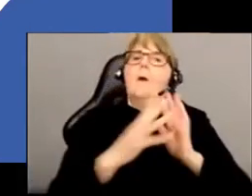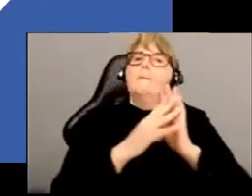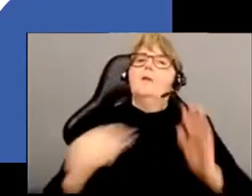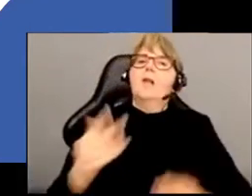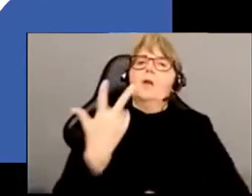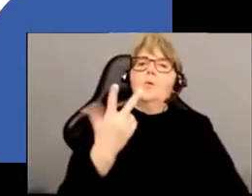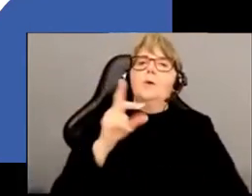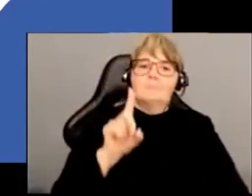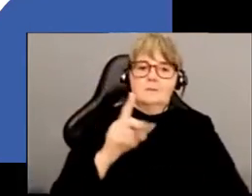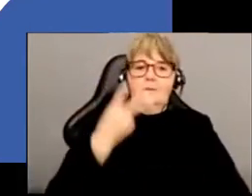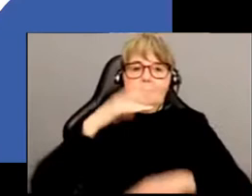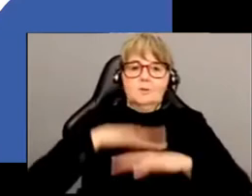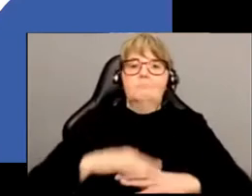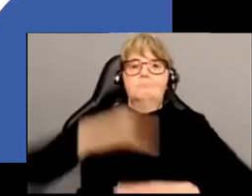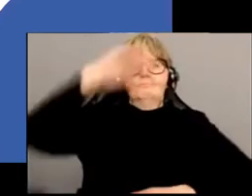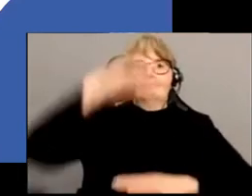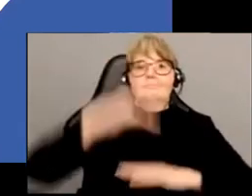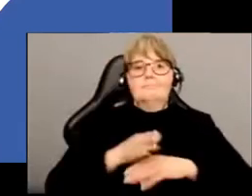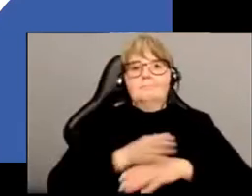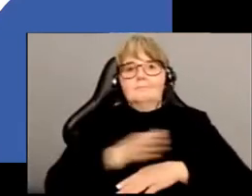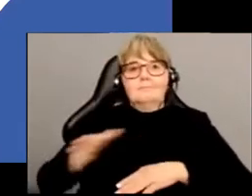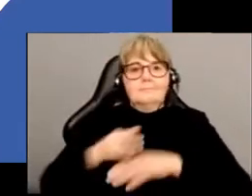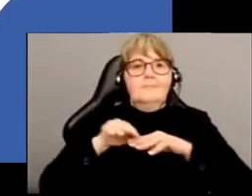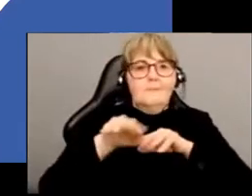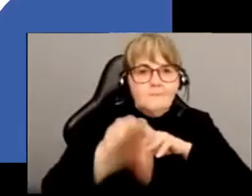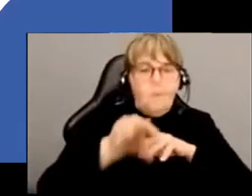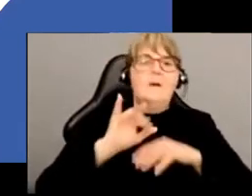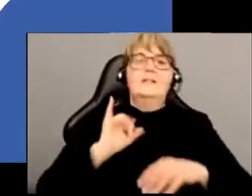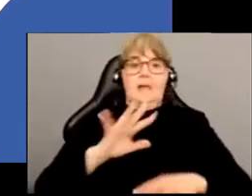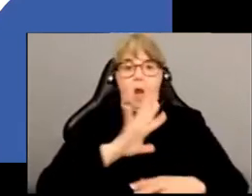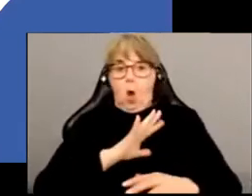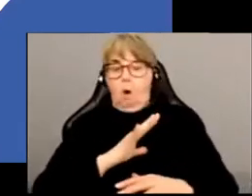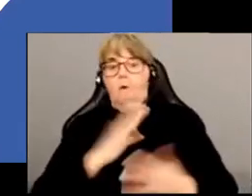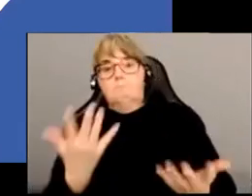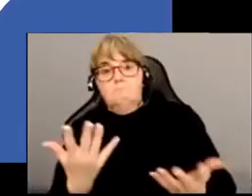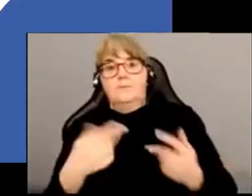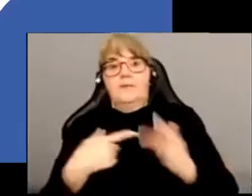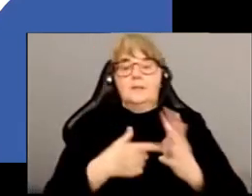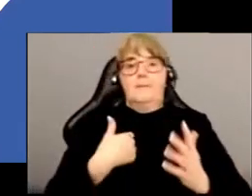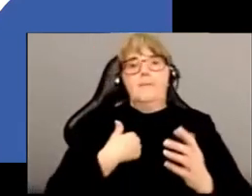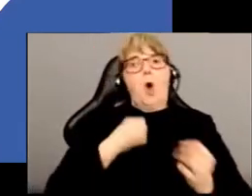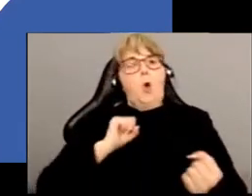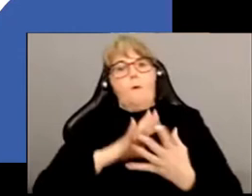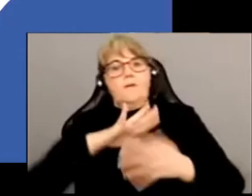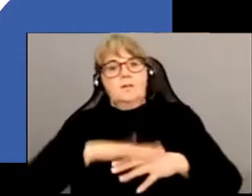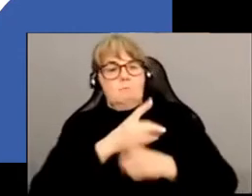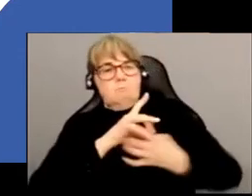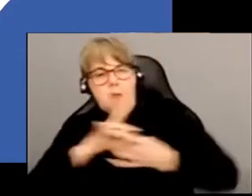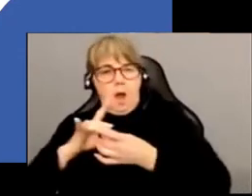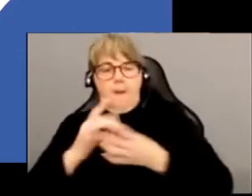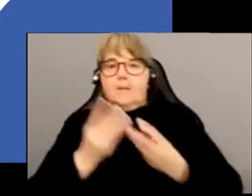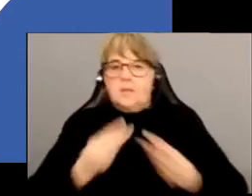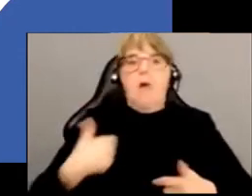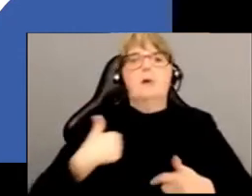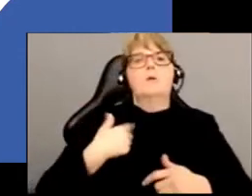on peut essayer d'analyser finalement les perceptions des animaux. Puisque dès qu'il y a évidemment des conflits matériels, en fonction de leur